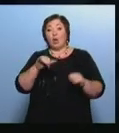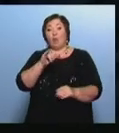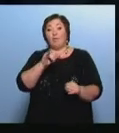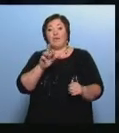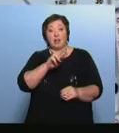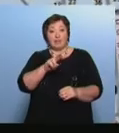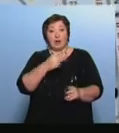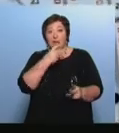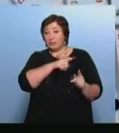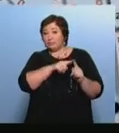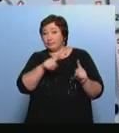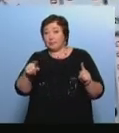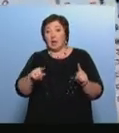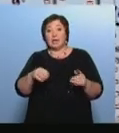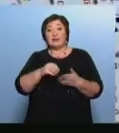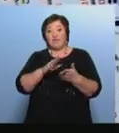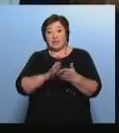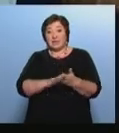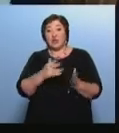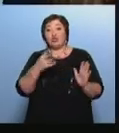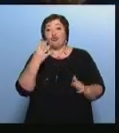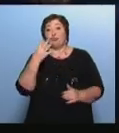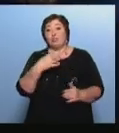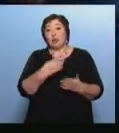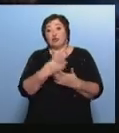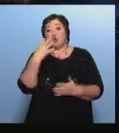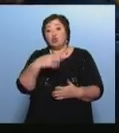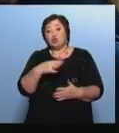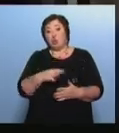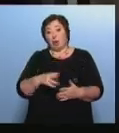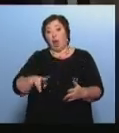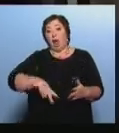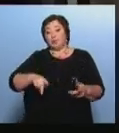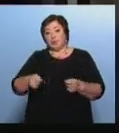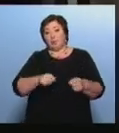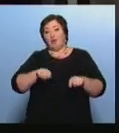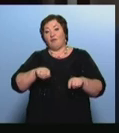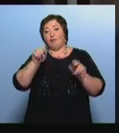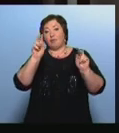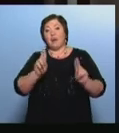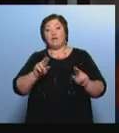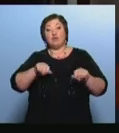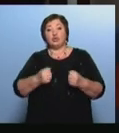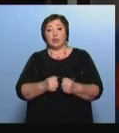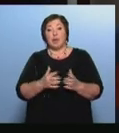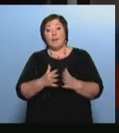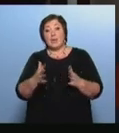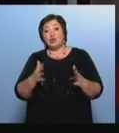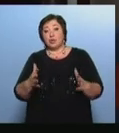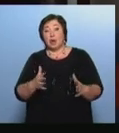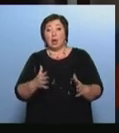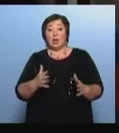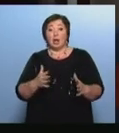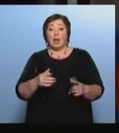видеонаблюдения зафиксировала почти четыре десятка административных правонарушений В повреждении общественного порядка лица,